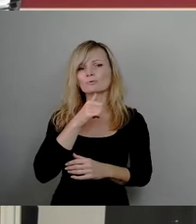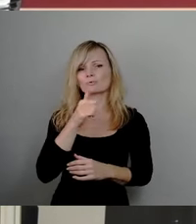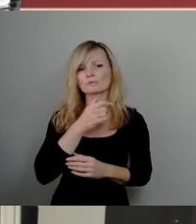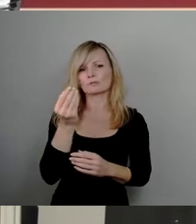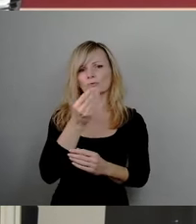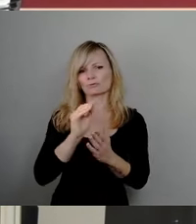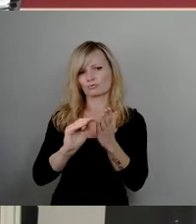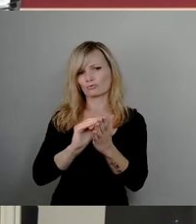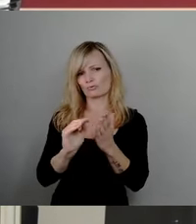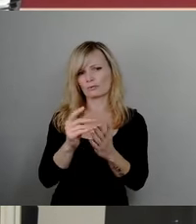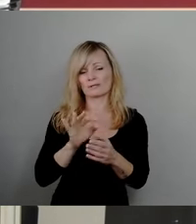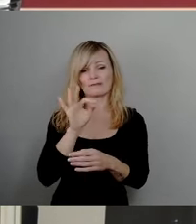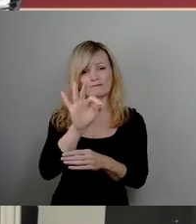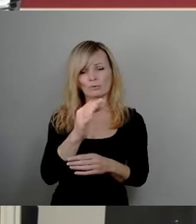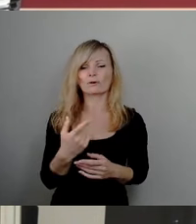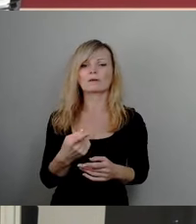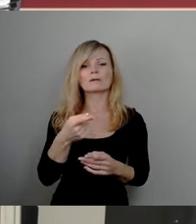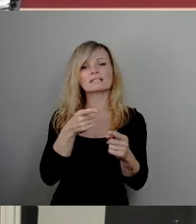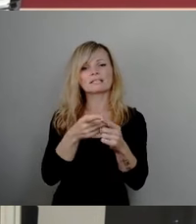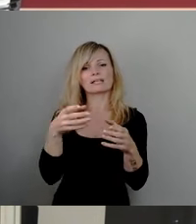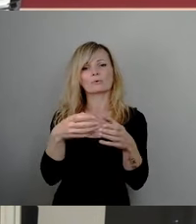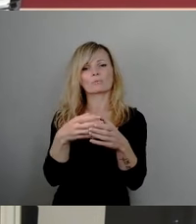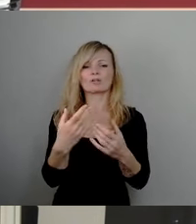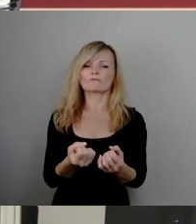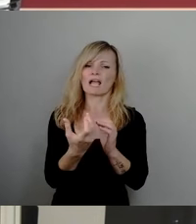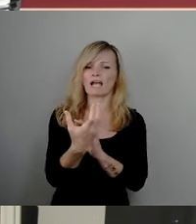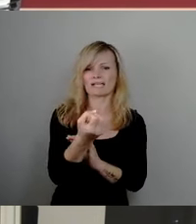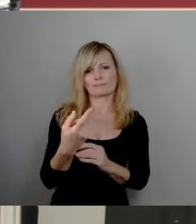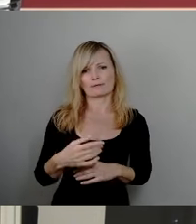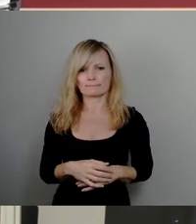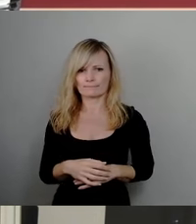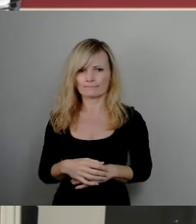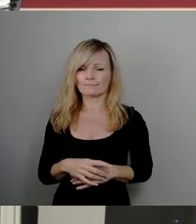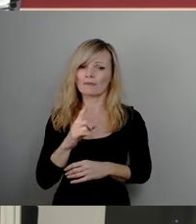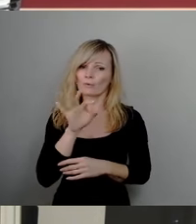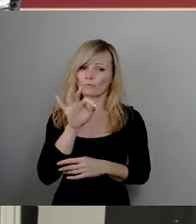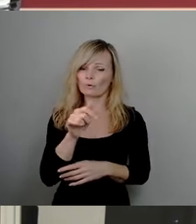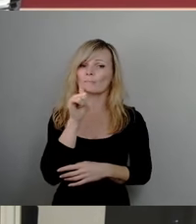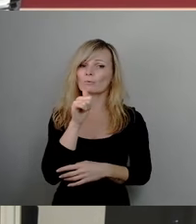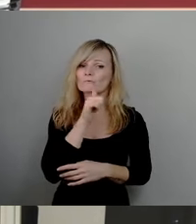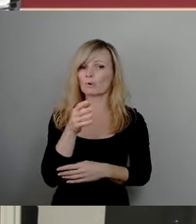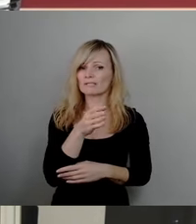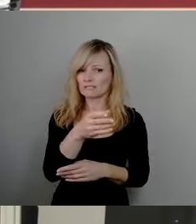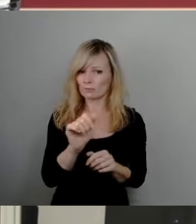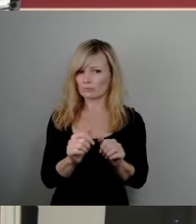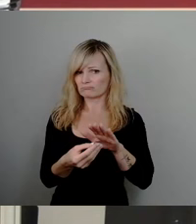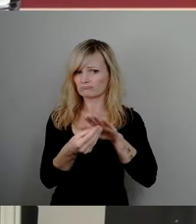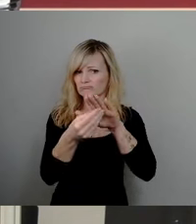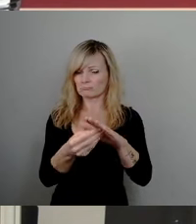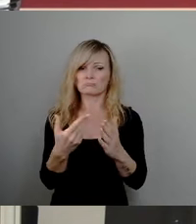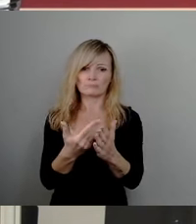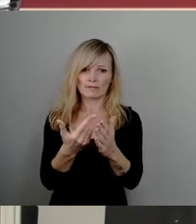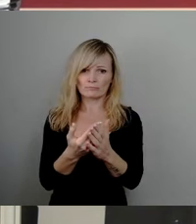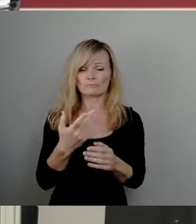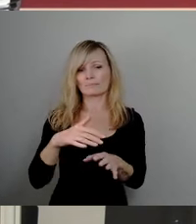erreichbare Zielgruppen zu erreichen. Und ja, sie tragen auch zur Berufsorientierung bei, besonders im künstlerischen und im handwerklichen Bereich.